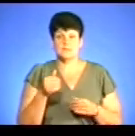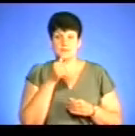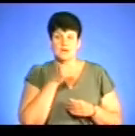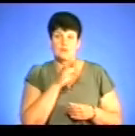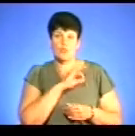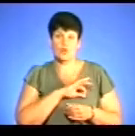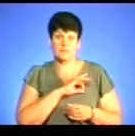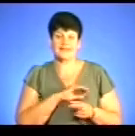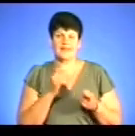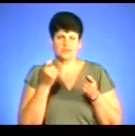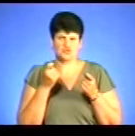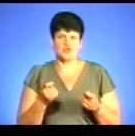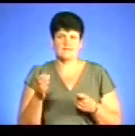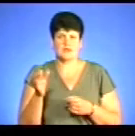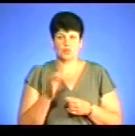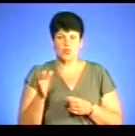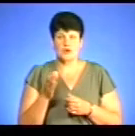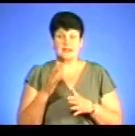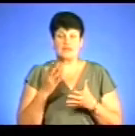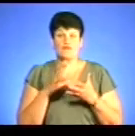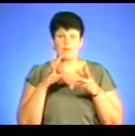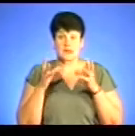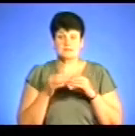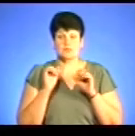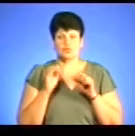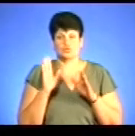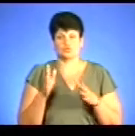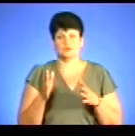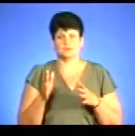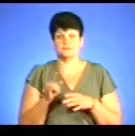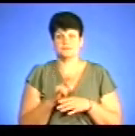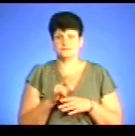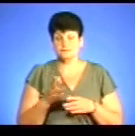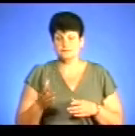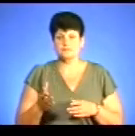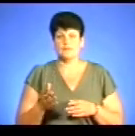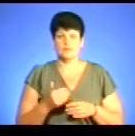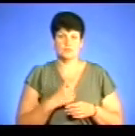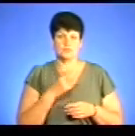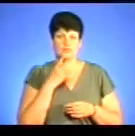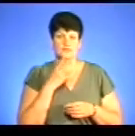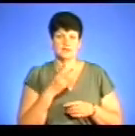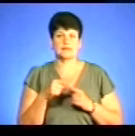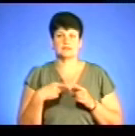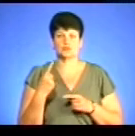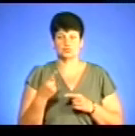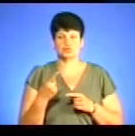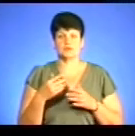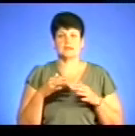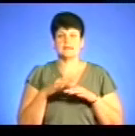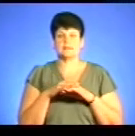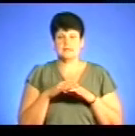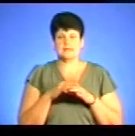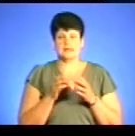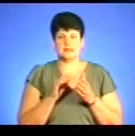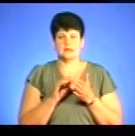дешевий алкоголь, який, в принципі, може бути і фальсифікатом. Я хочу, щоб ми ще подивилися на наступну таблицю, де, в принципі, розібрано